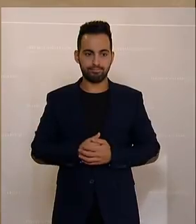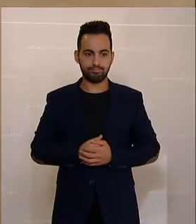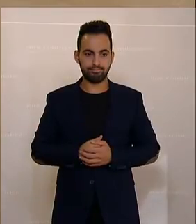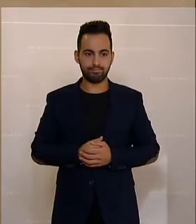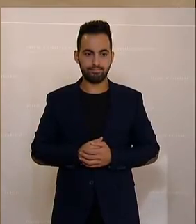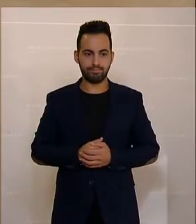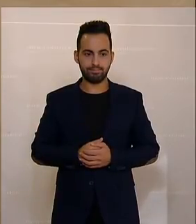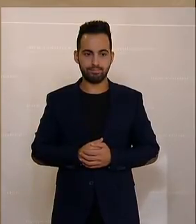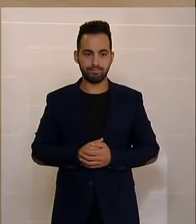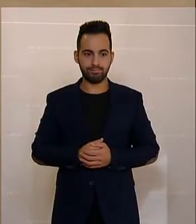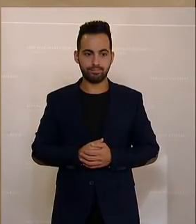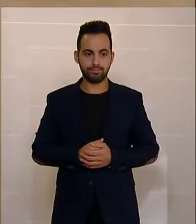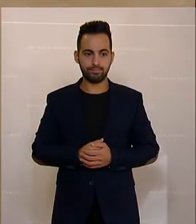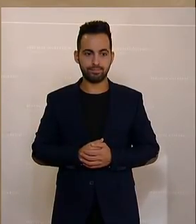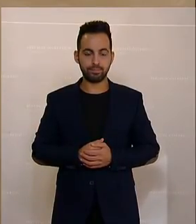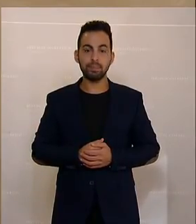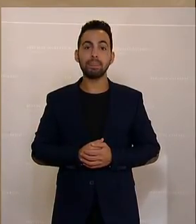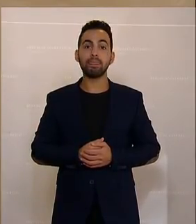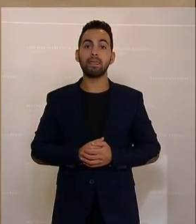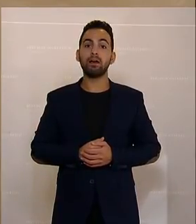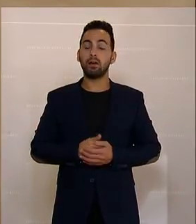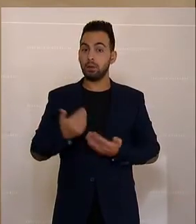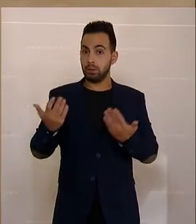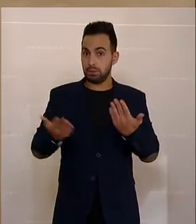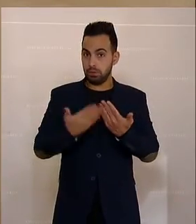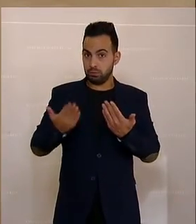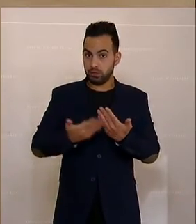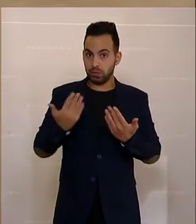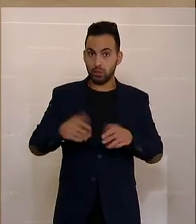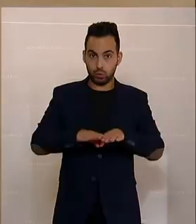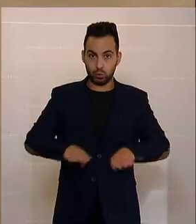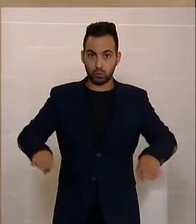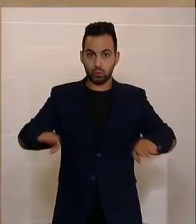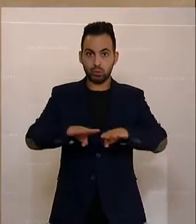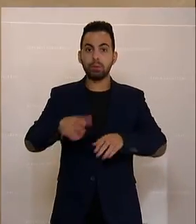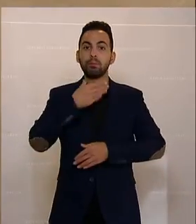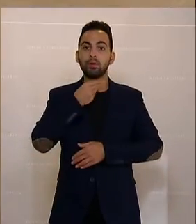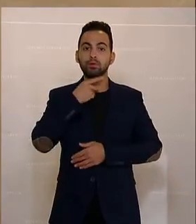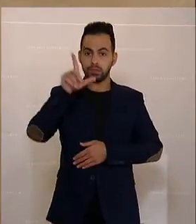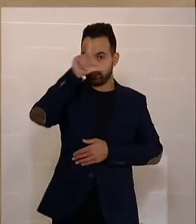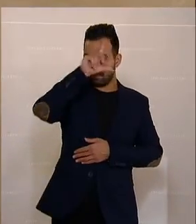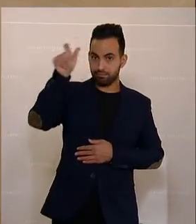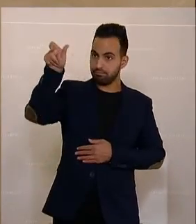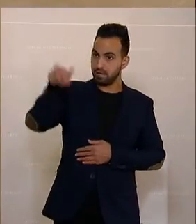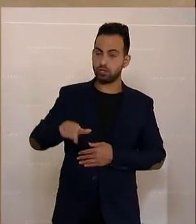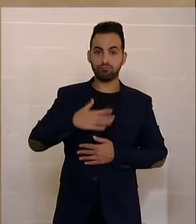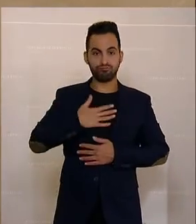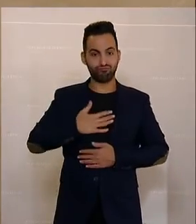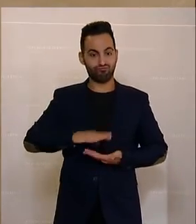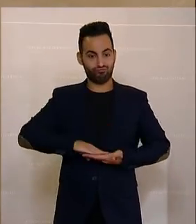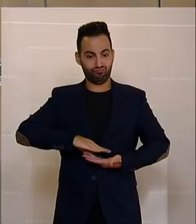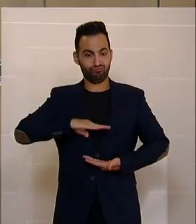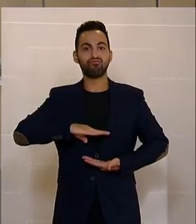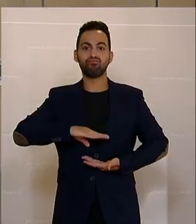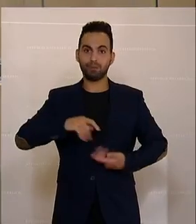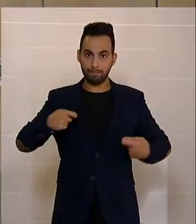Es ist nämlich so, dass nur wenn die Grundbedürfnisse erfüllt sind und gedeckt sind, wenn